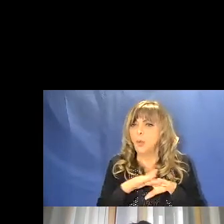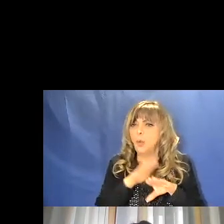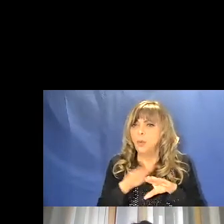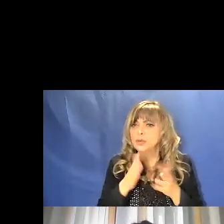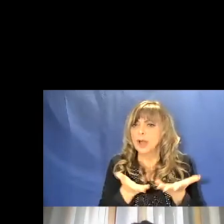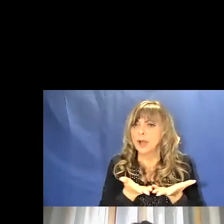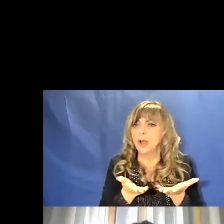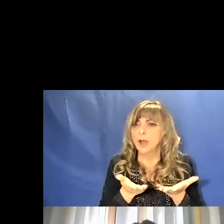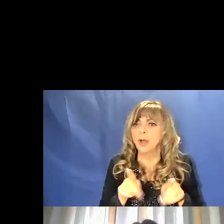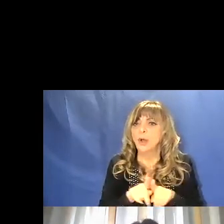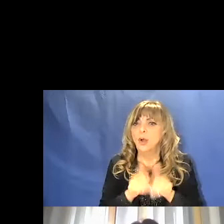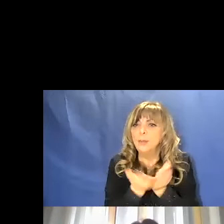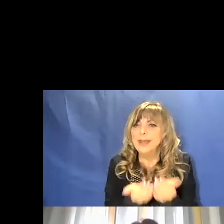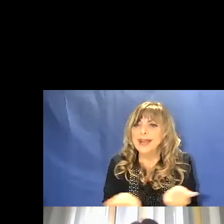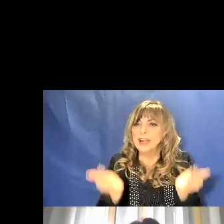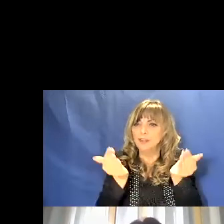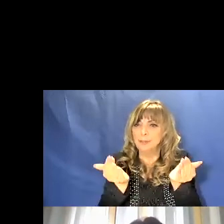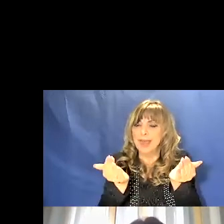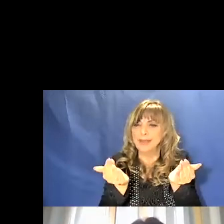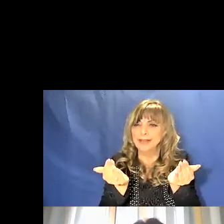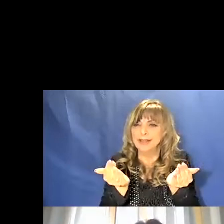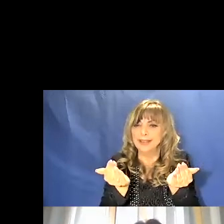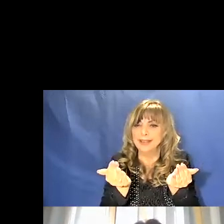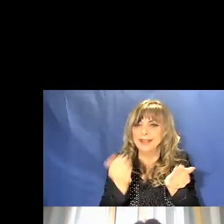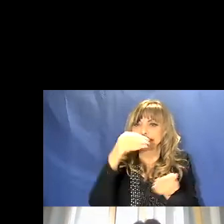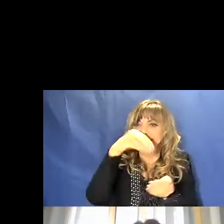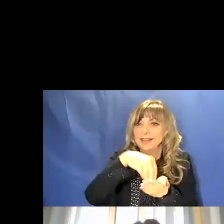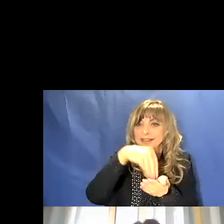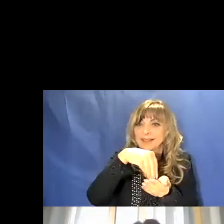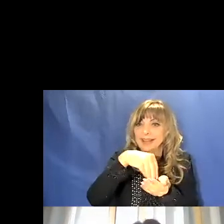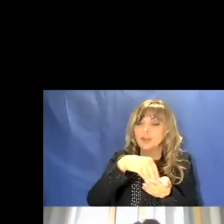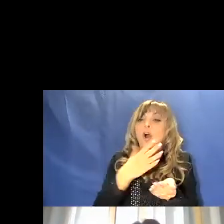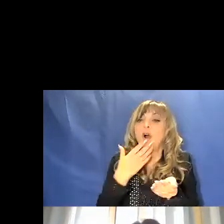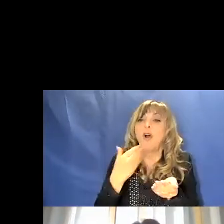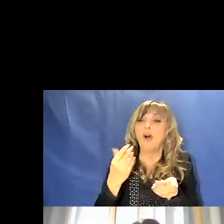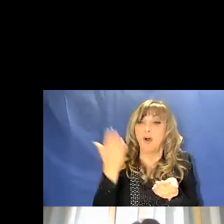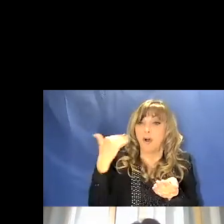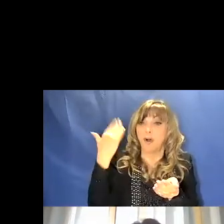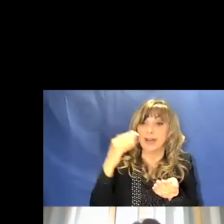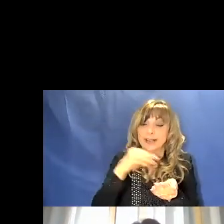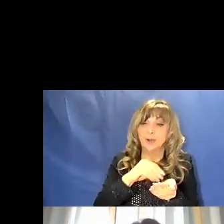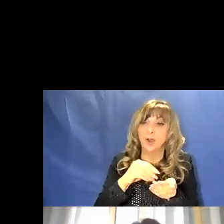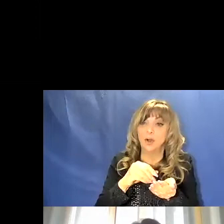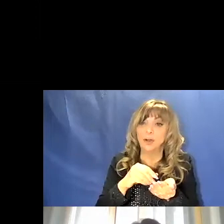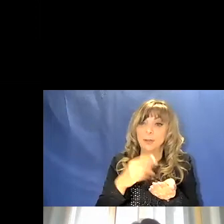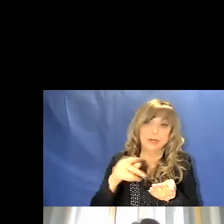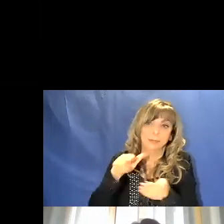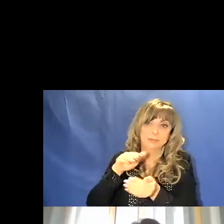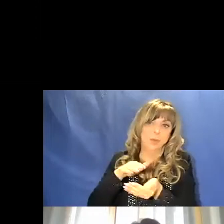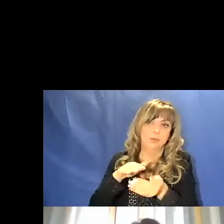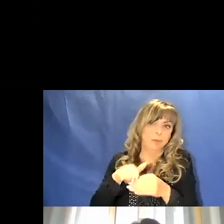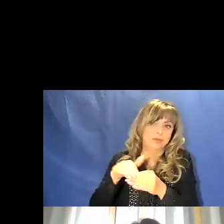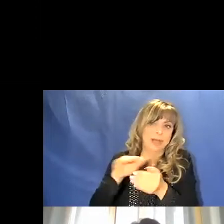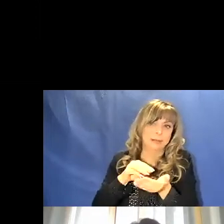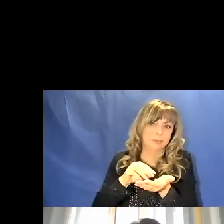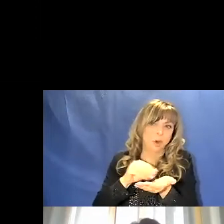come recipiente per contenere il colore da usare. Non